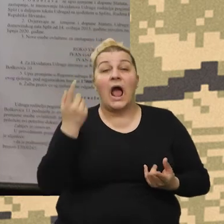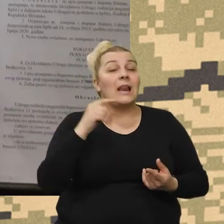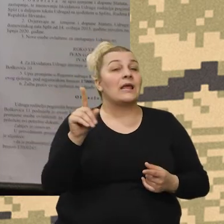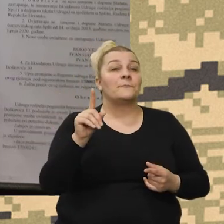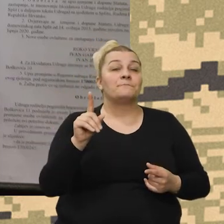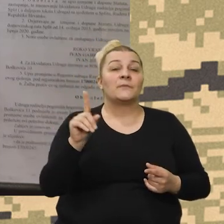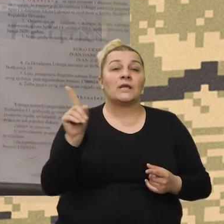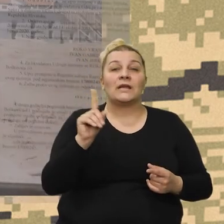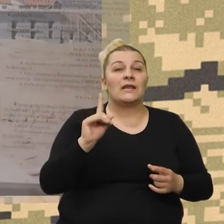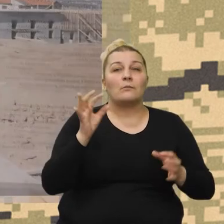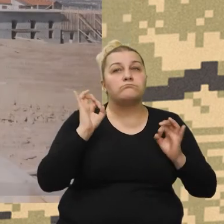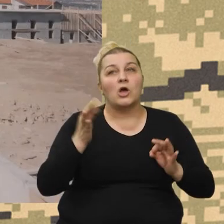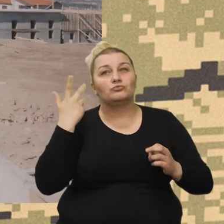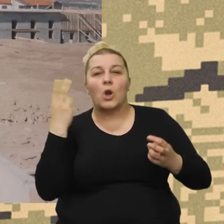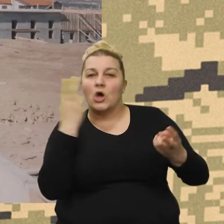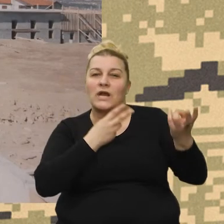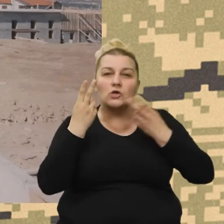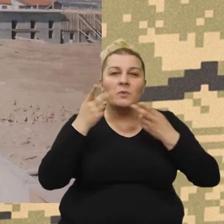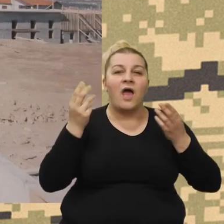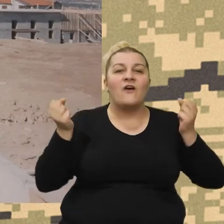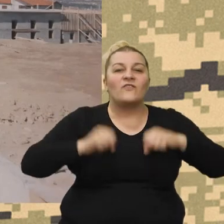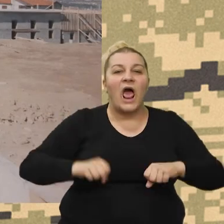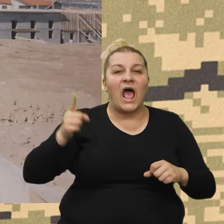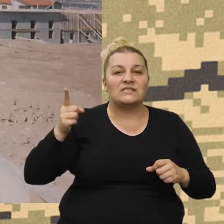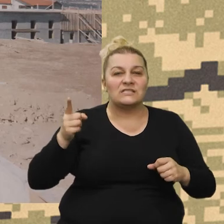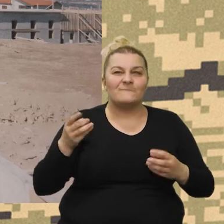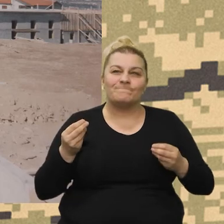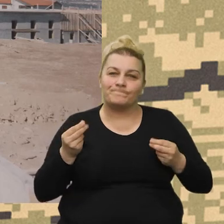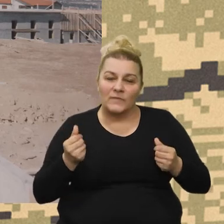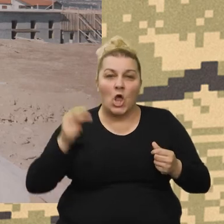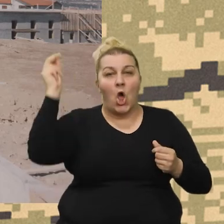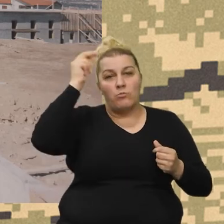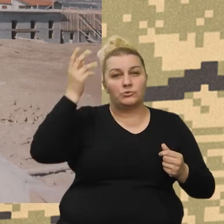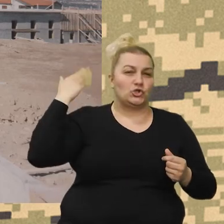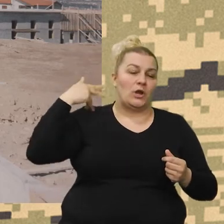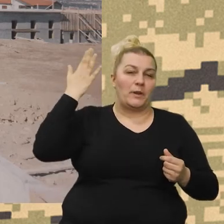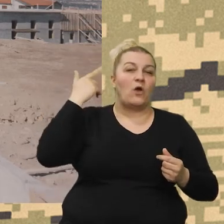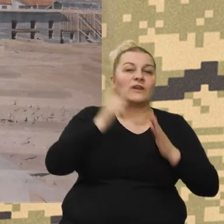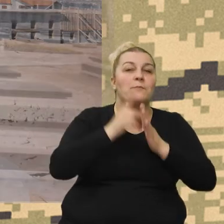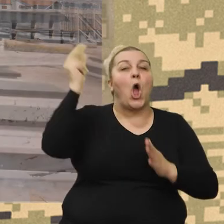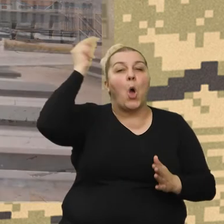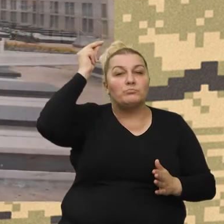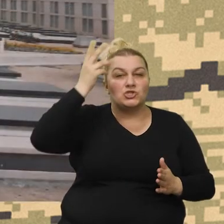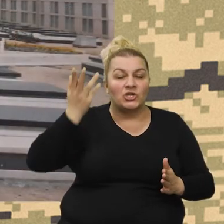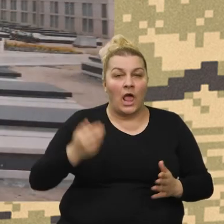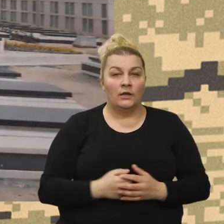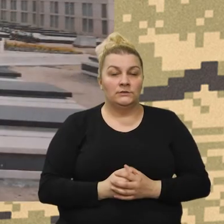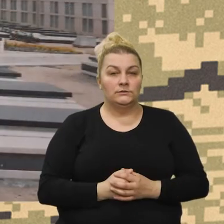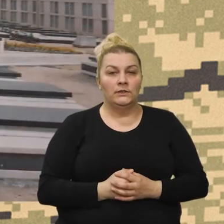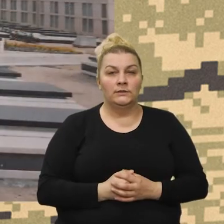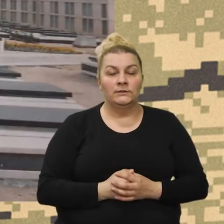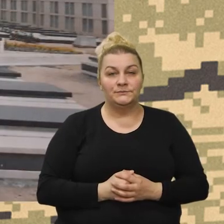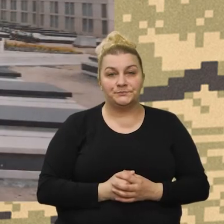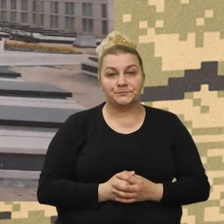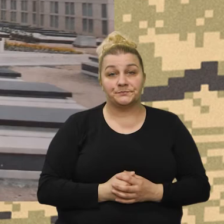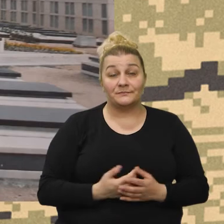razumijevanja kod vlasti, kod općine tadašnje, kako se to tada zvalo. Pa